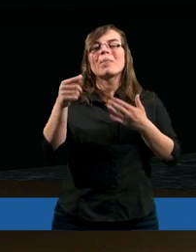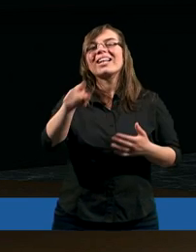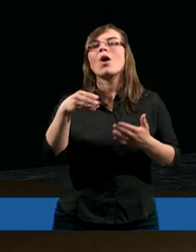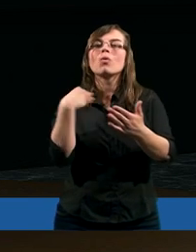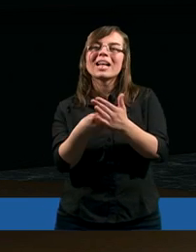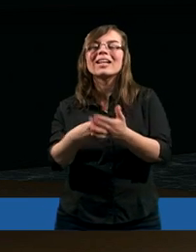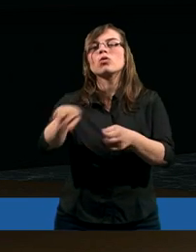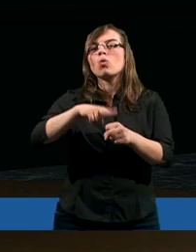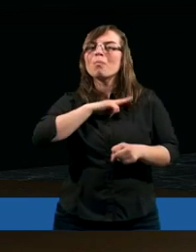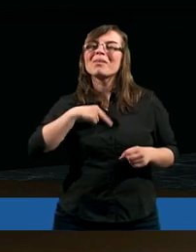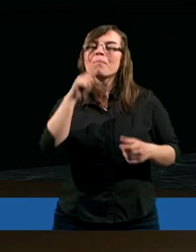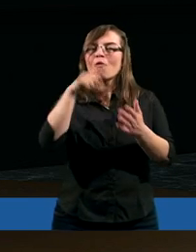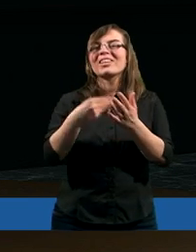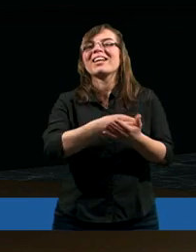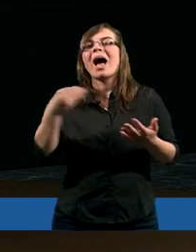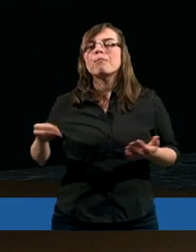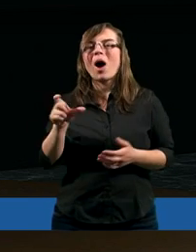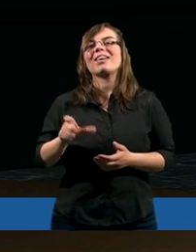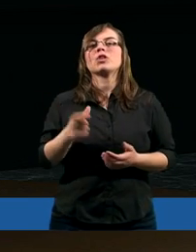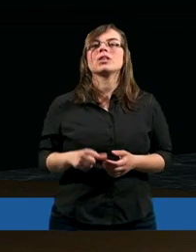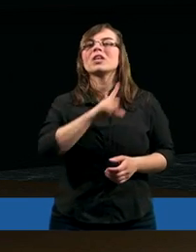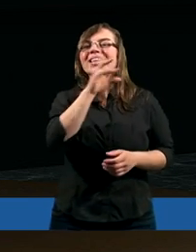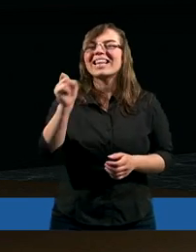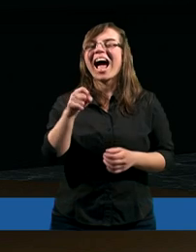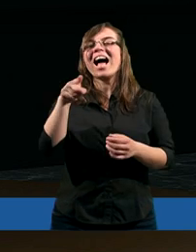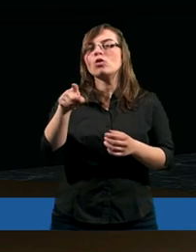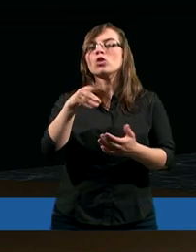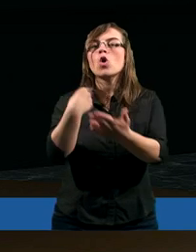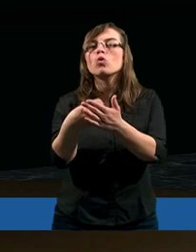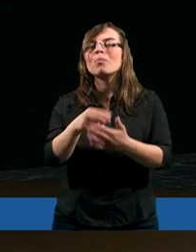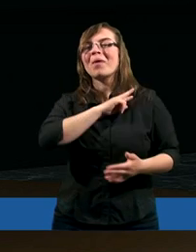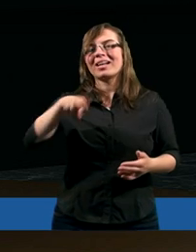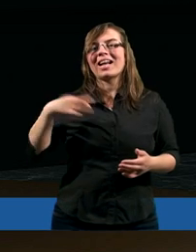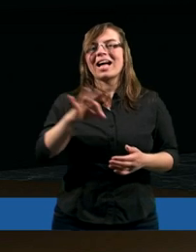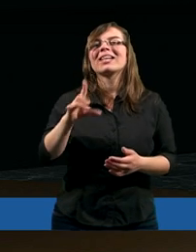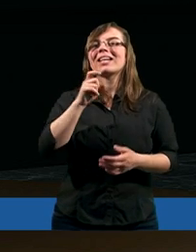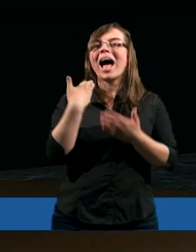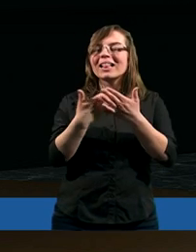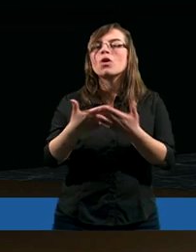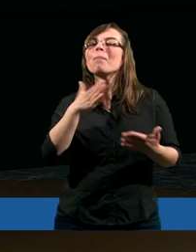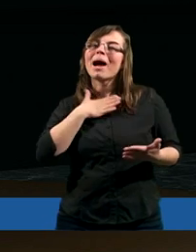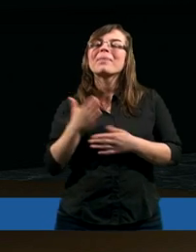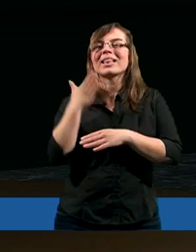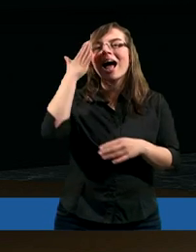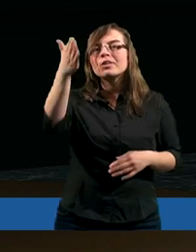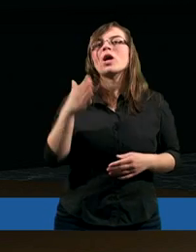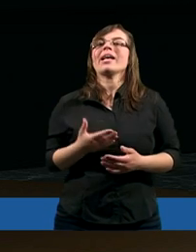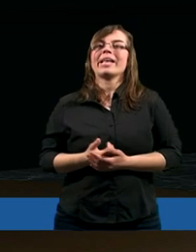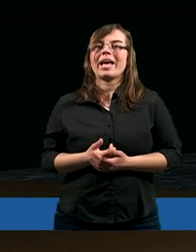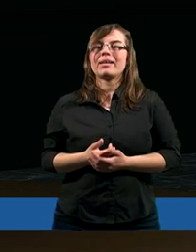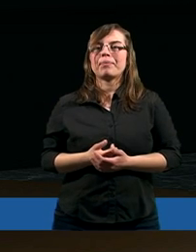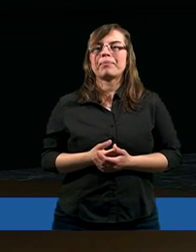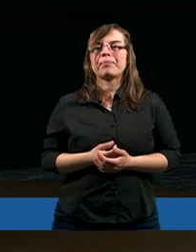zapłacił tą cenę, którą my powinniśmy zapłacić, że odkupił nas, Panie, za to, że mamy nadzieję,